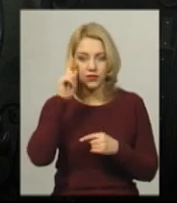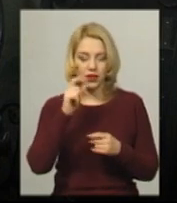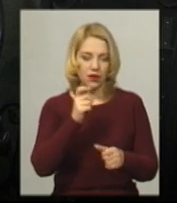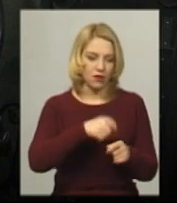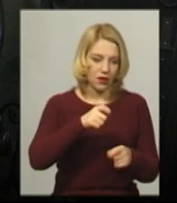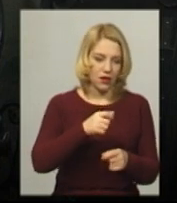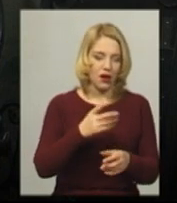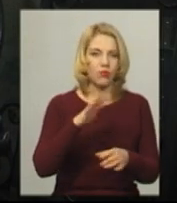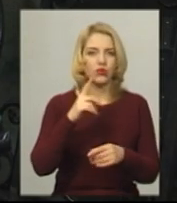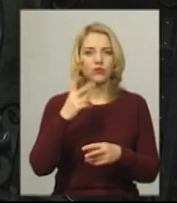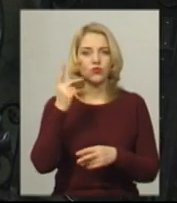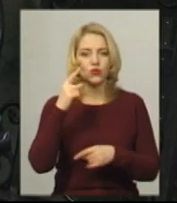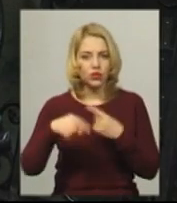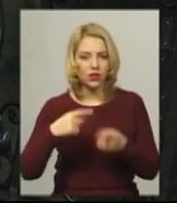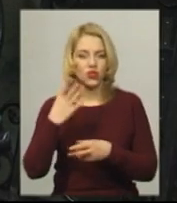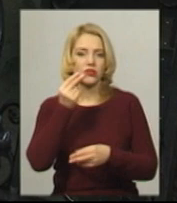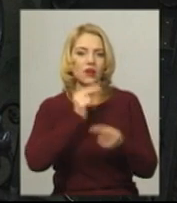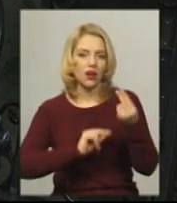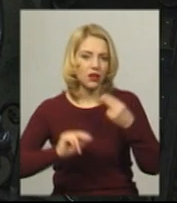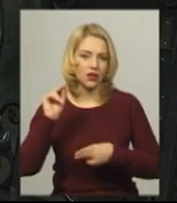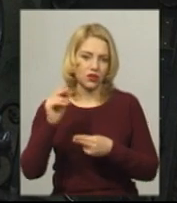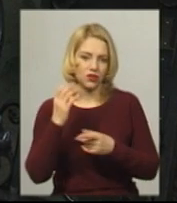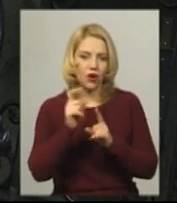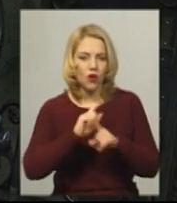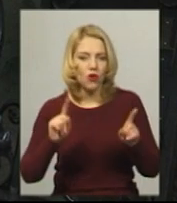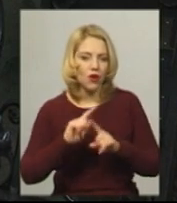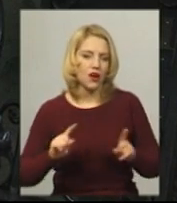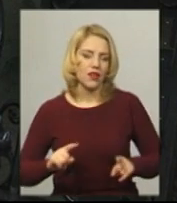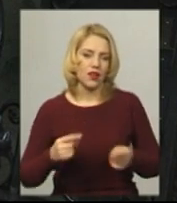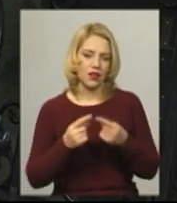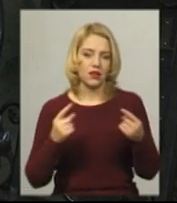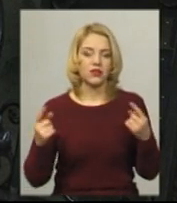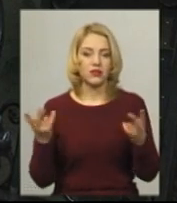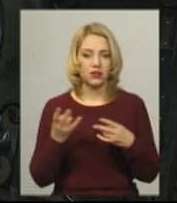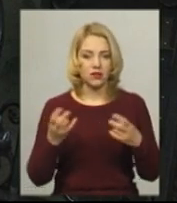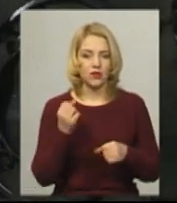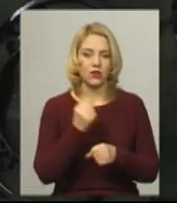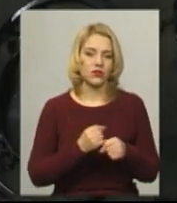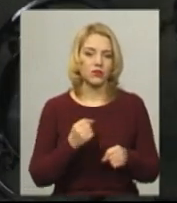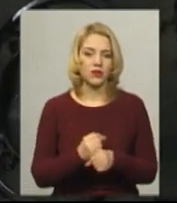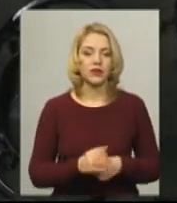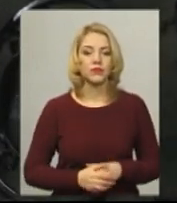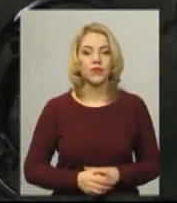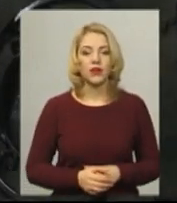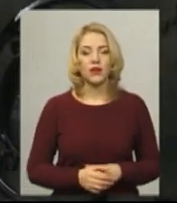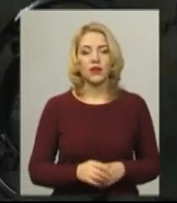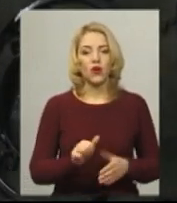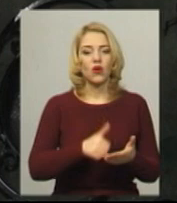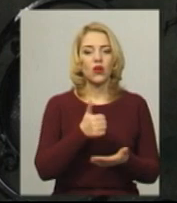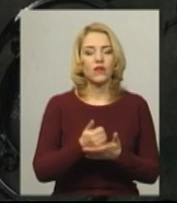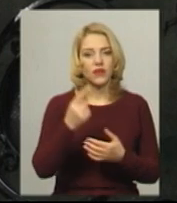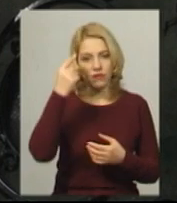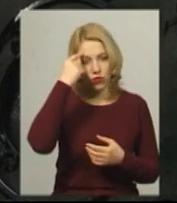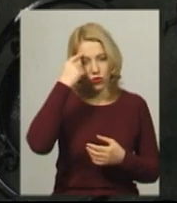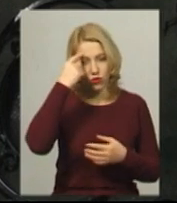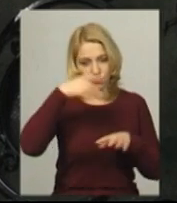потім з'являється ще краща ідея. Якісь оригінальні речі, які тобі ж прийшли і треба зробити, виконати. Вона в голові спочатку придумається,